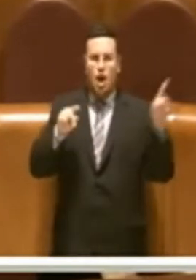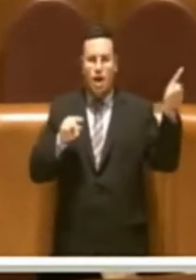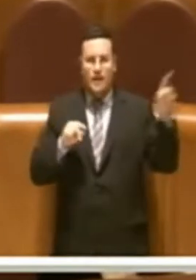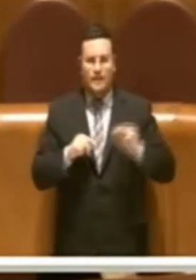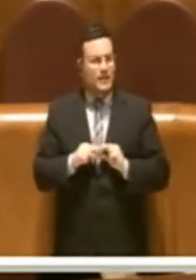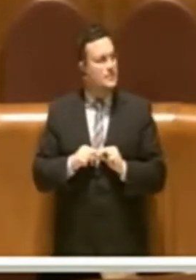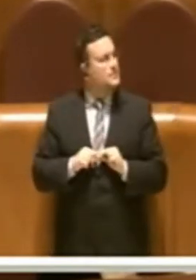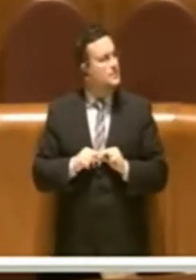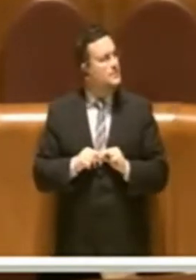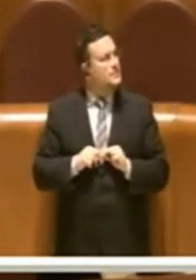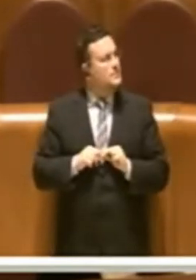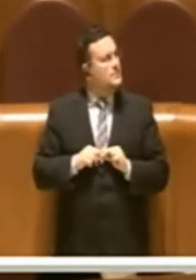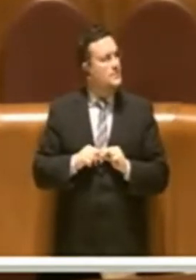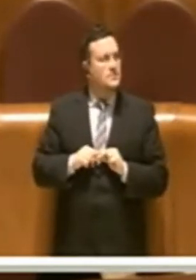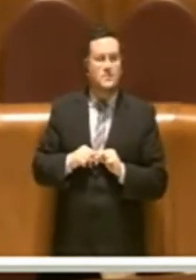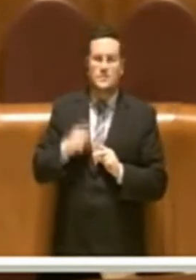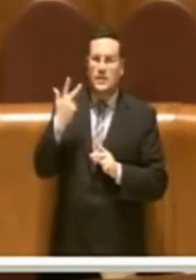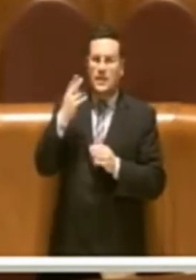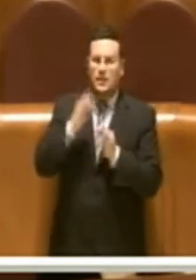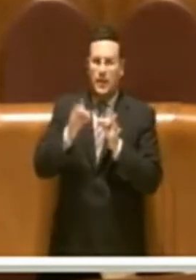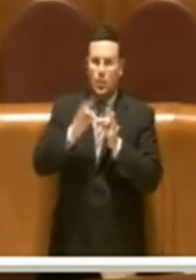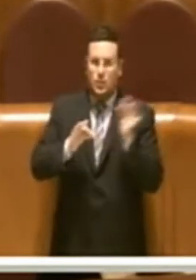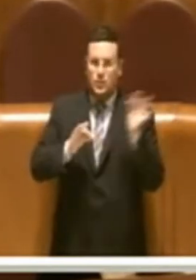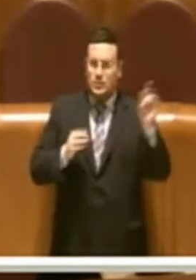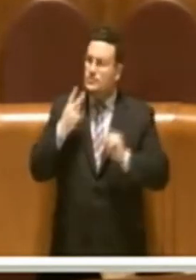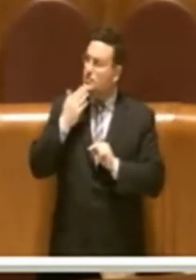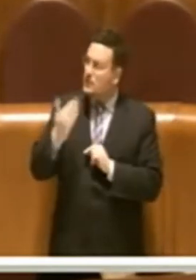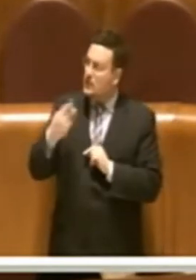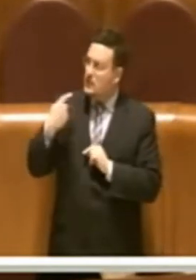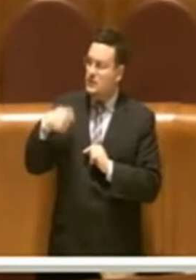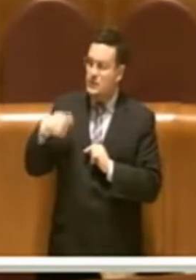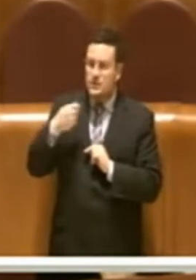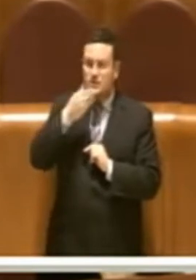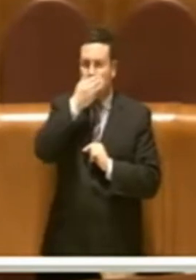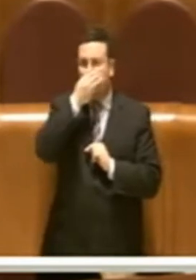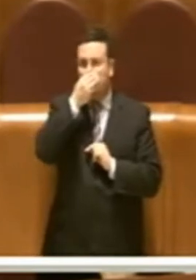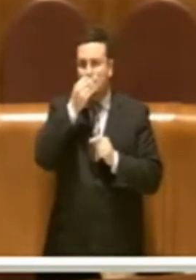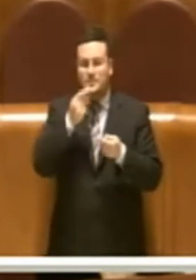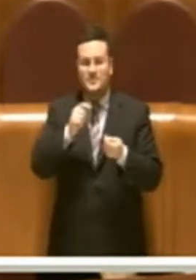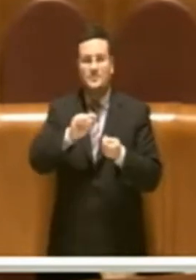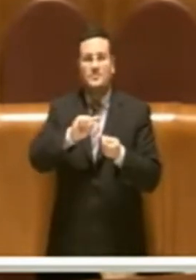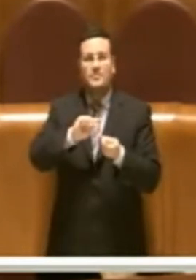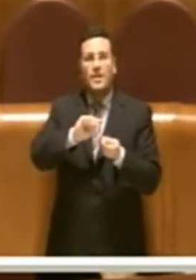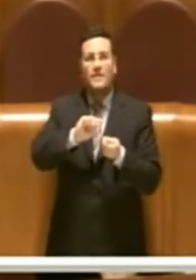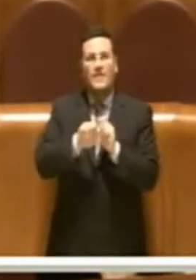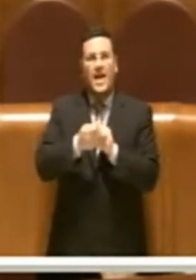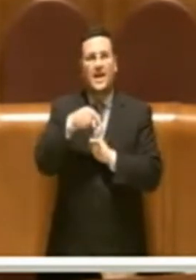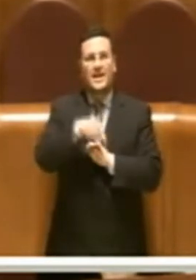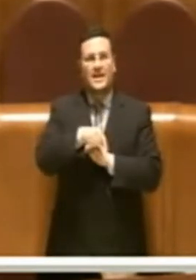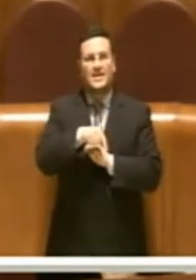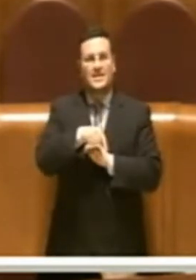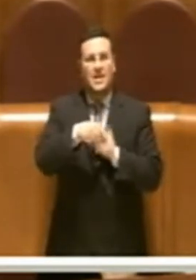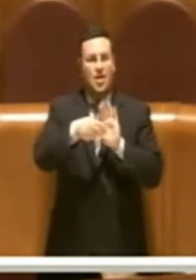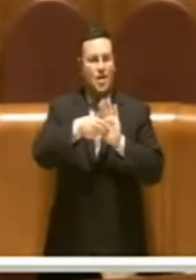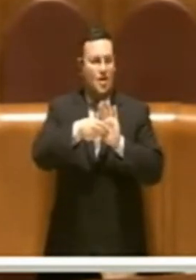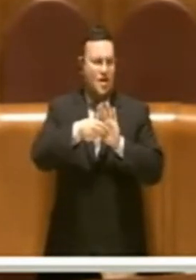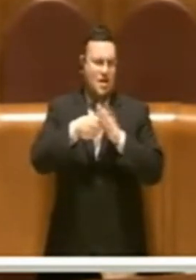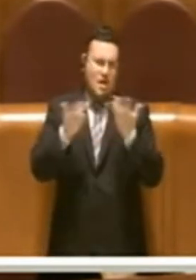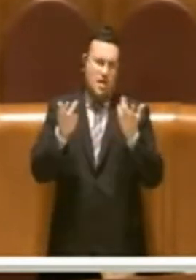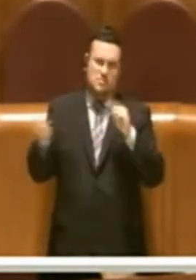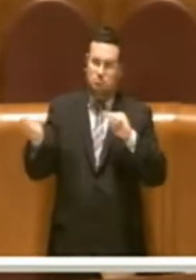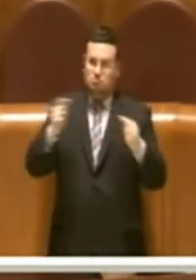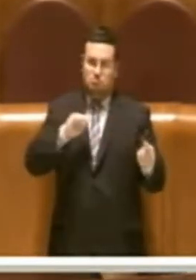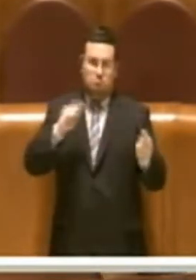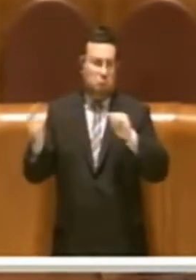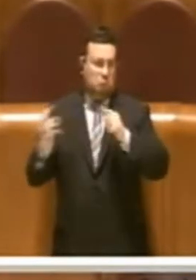Grazie Presidente. Su questa variazione si è detto molto, in definitiva abbiamo parlato